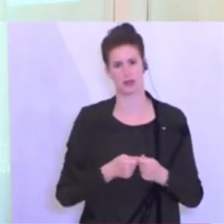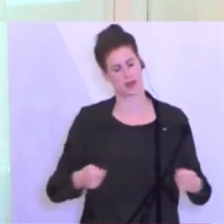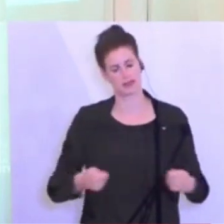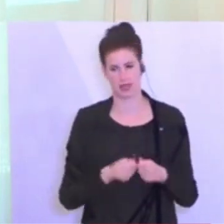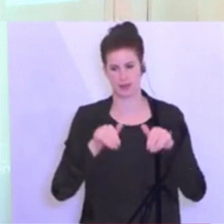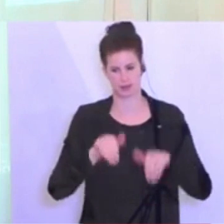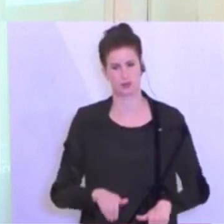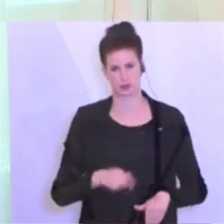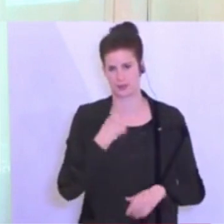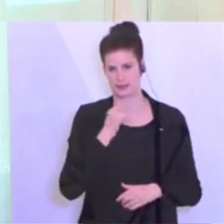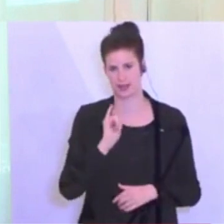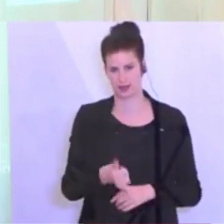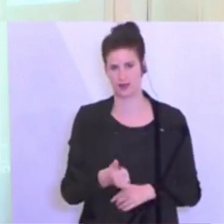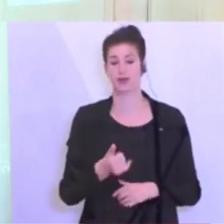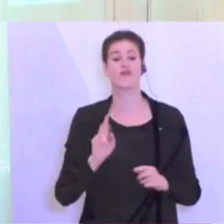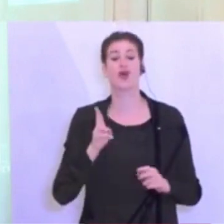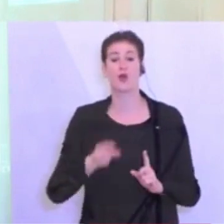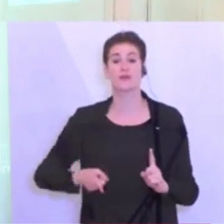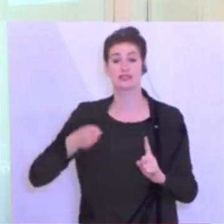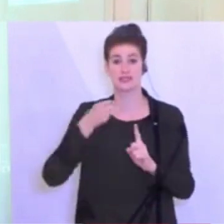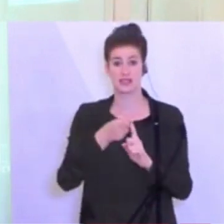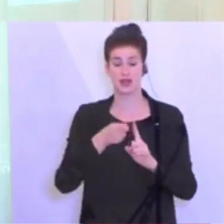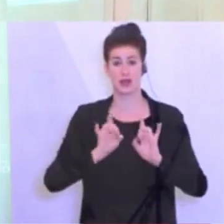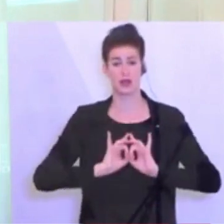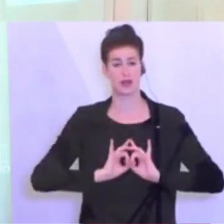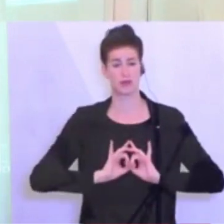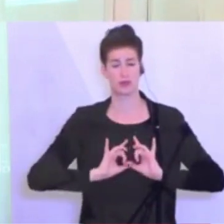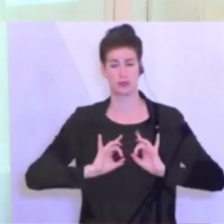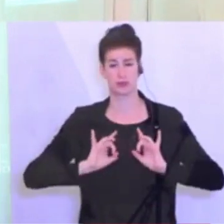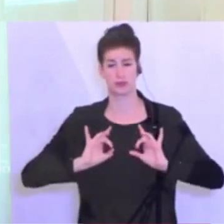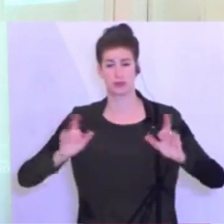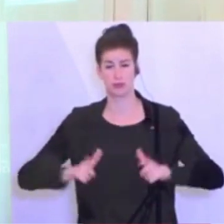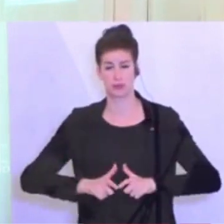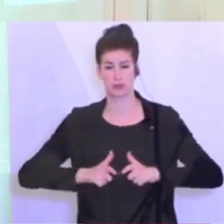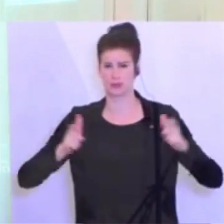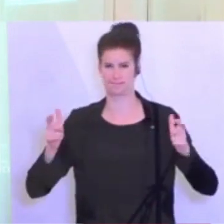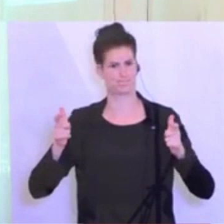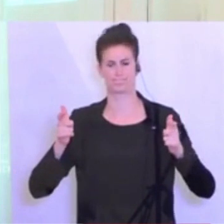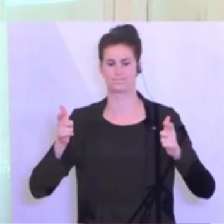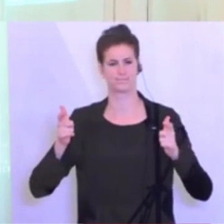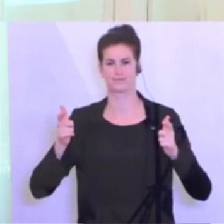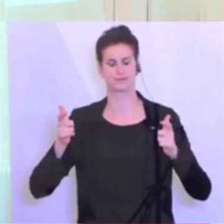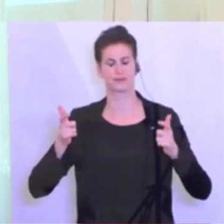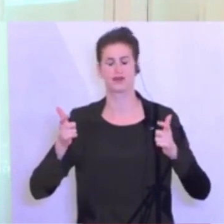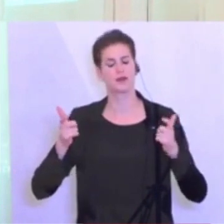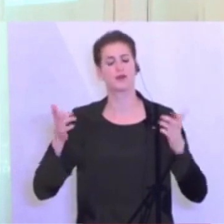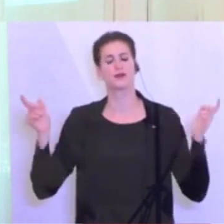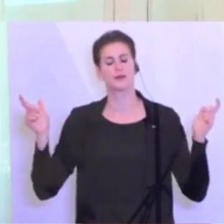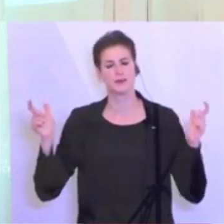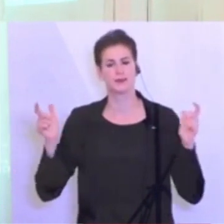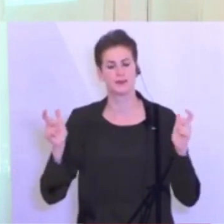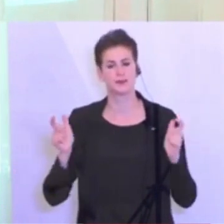mit dem Ziel, wegzukommen von dieser exponentiellen Kurve und hinzukommen zu sehr, sehr kleinen